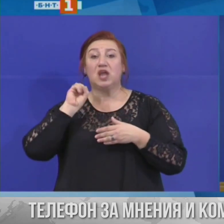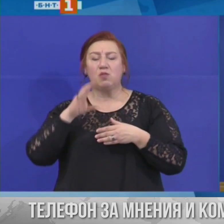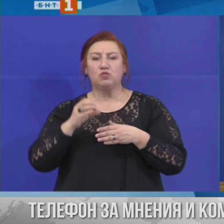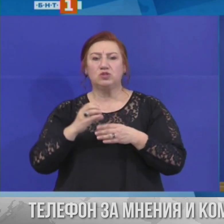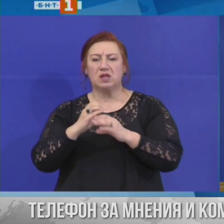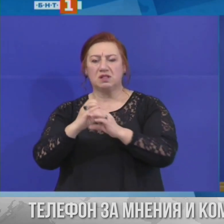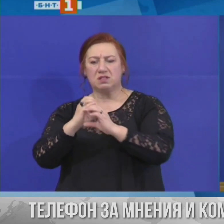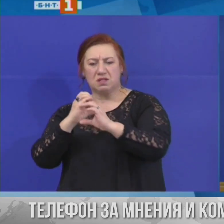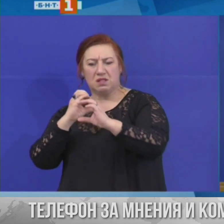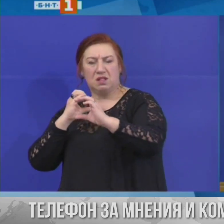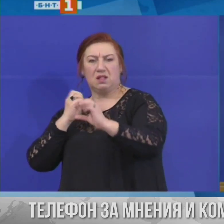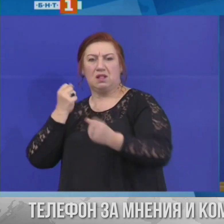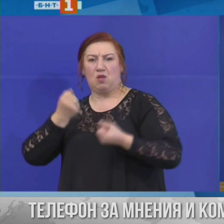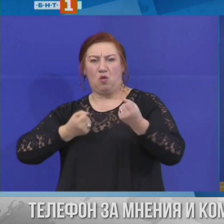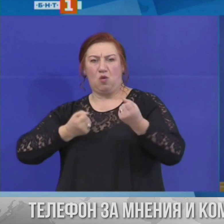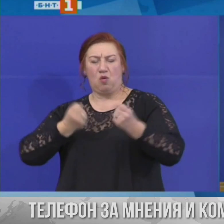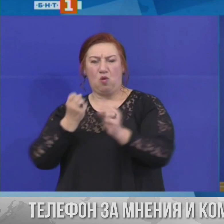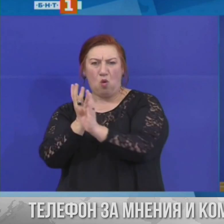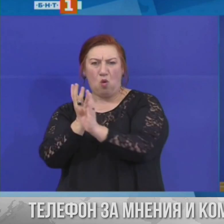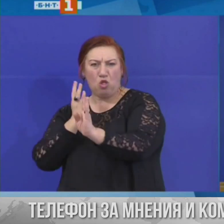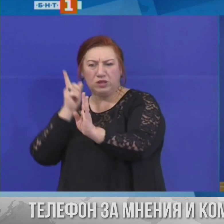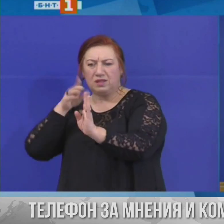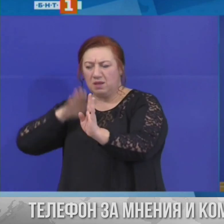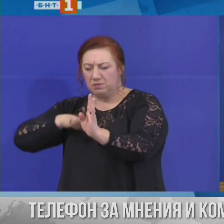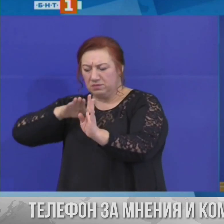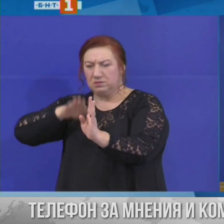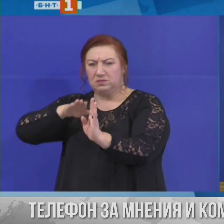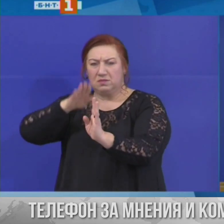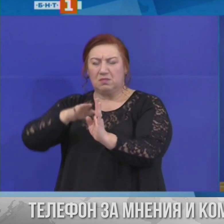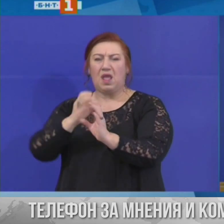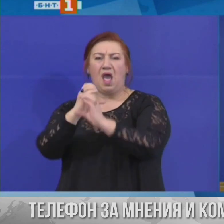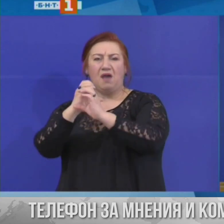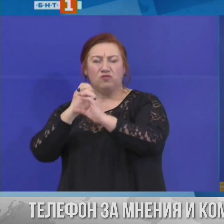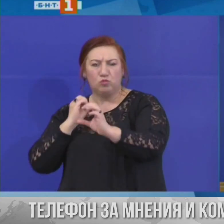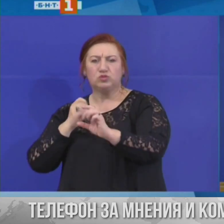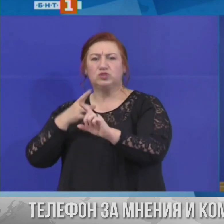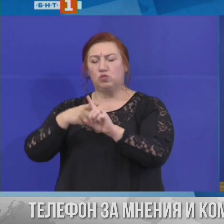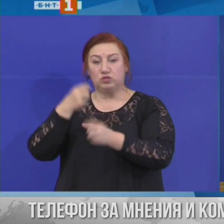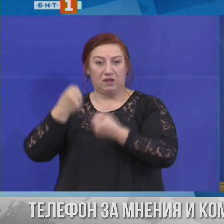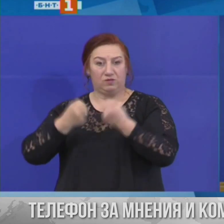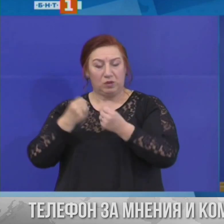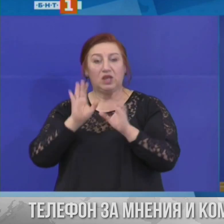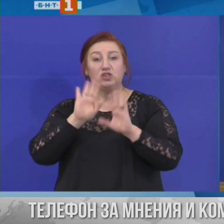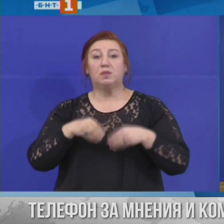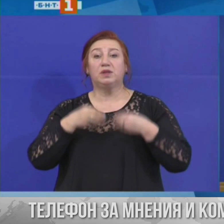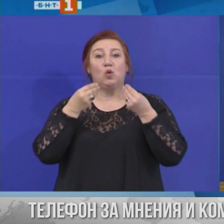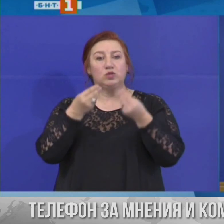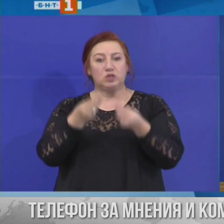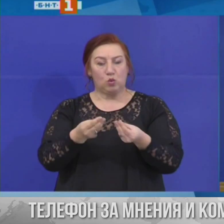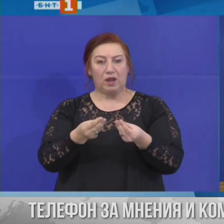колоната на струпали се там автомобили и автобуси. Ще бъде осигурен